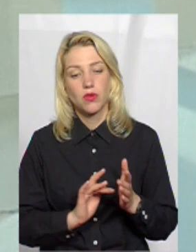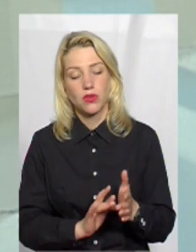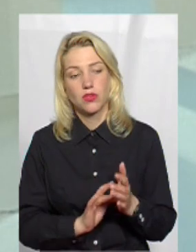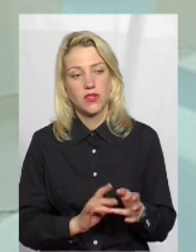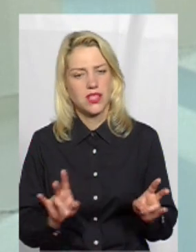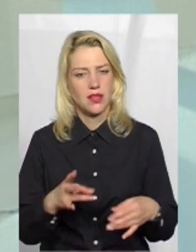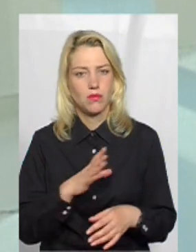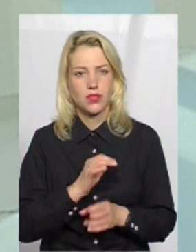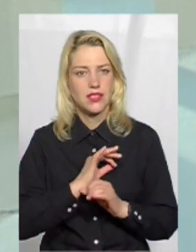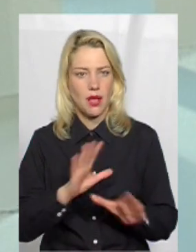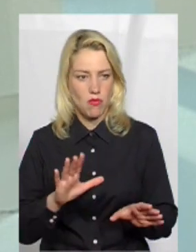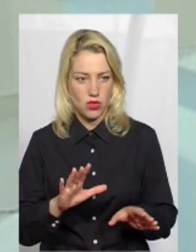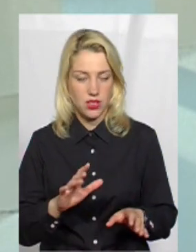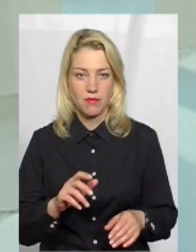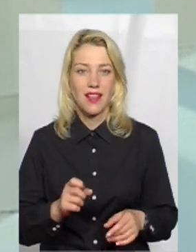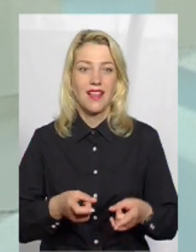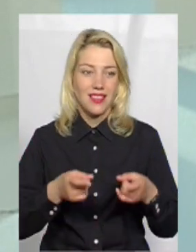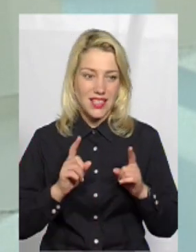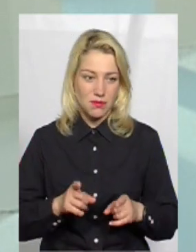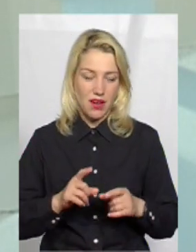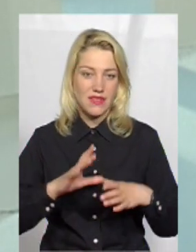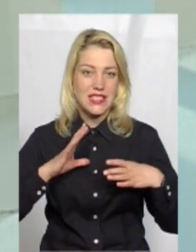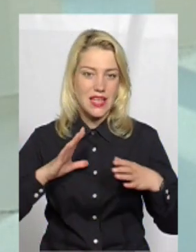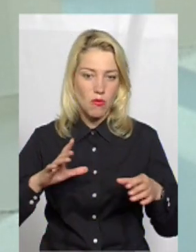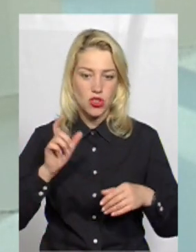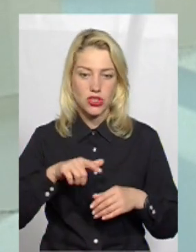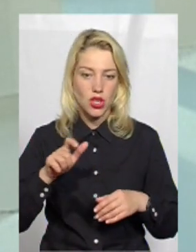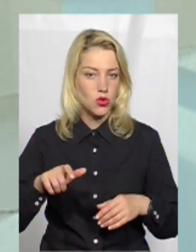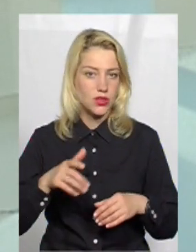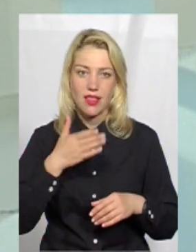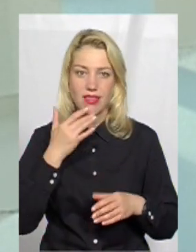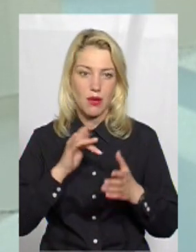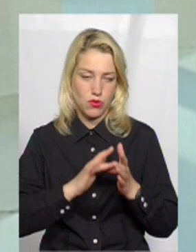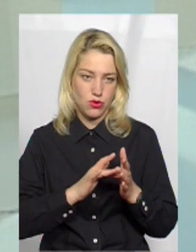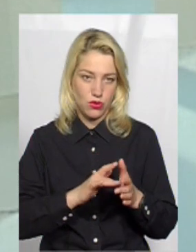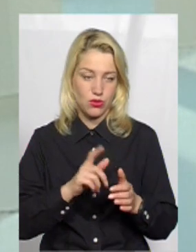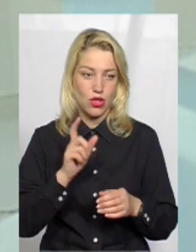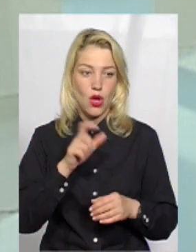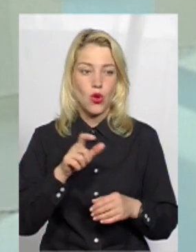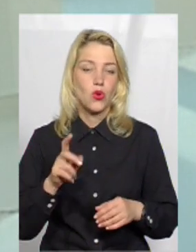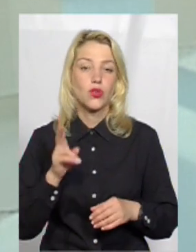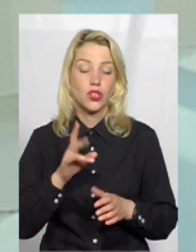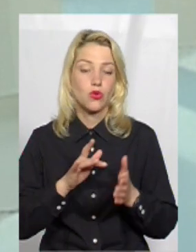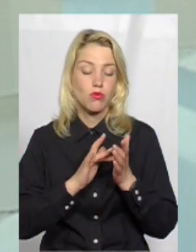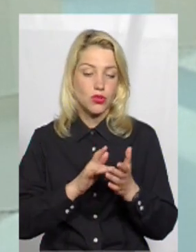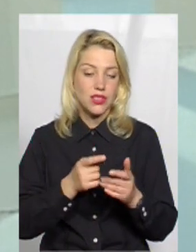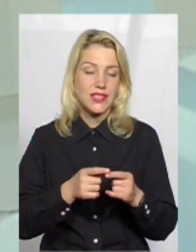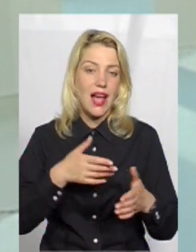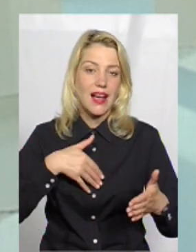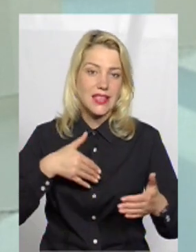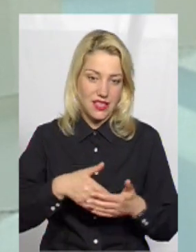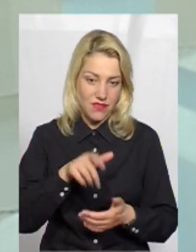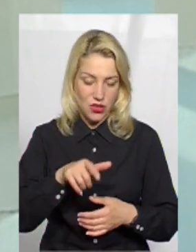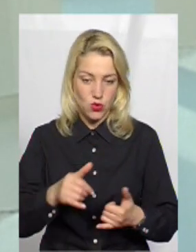треба бути заможним, бо заможні люди, насправді, не подорожують. Всі люди, хто подорожують, це є люди активні, сучасні,